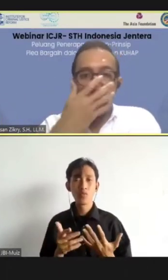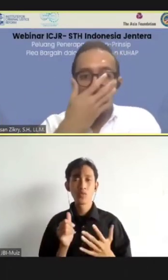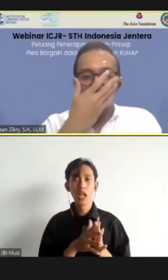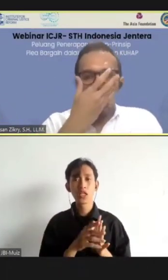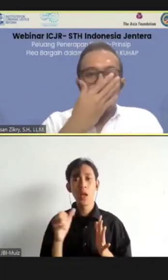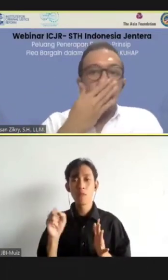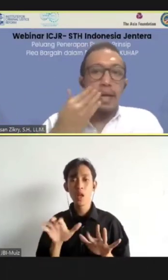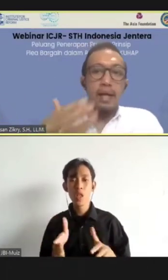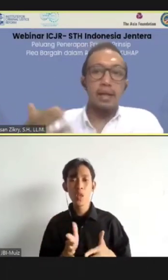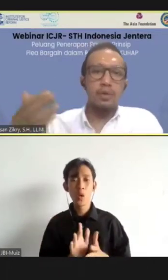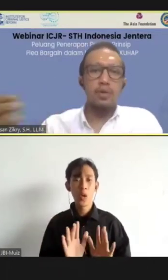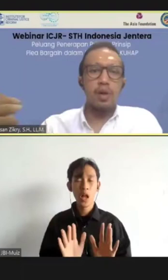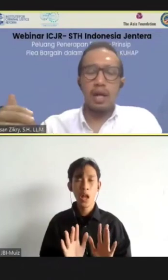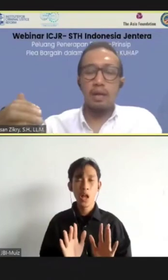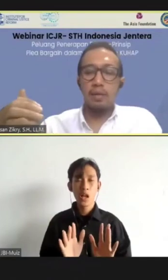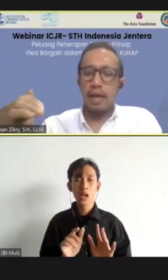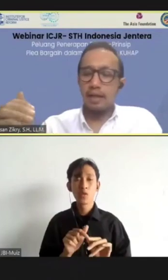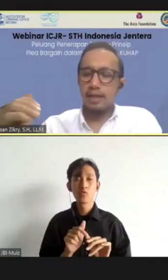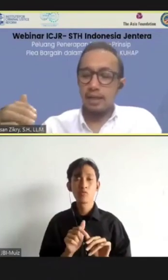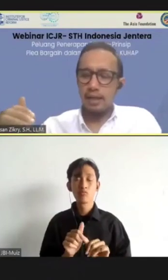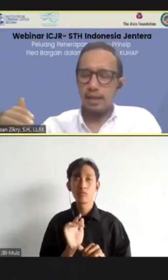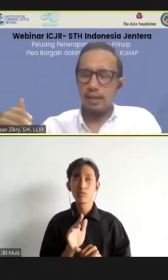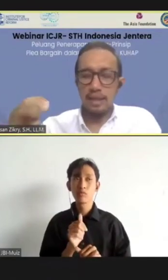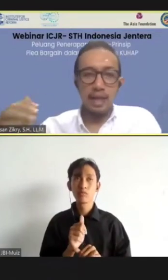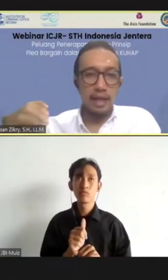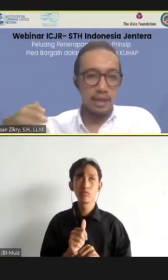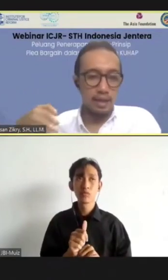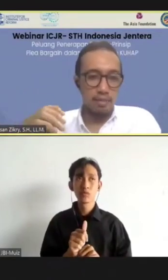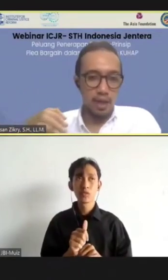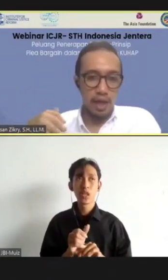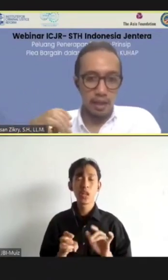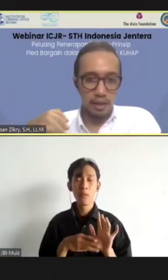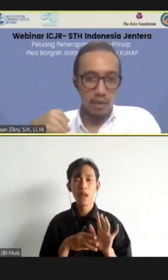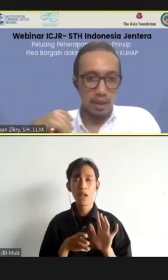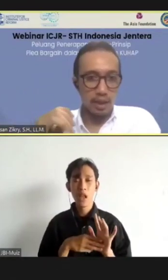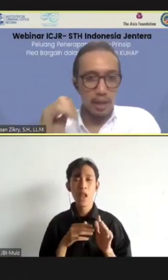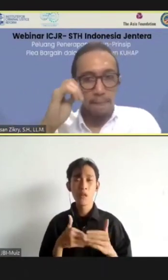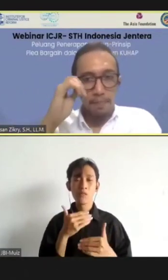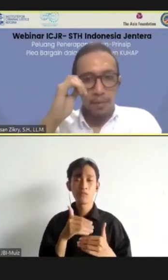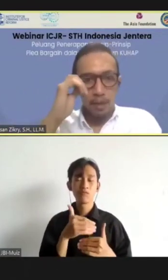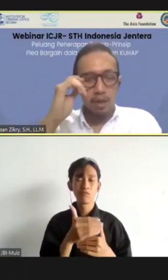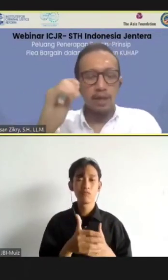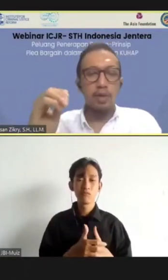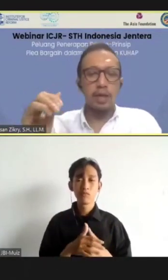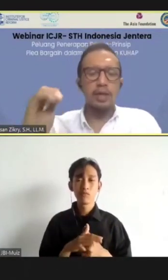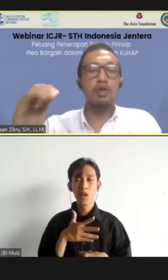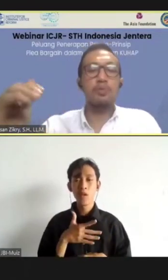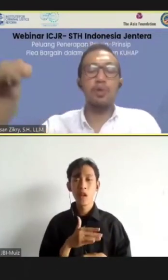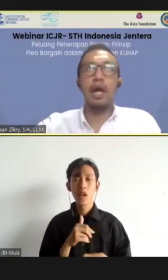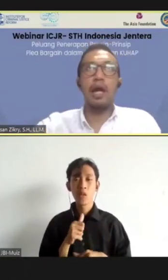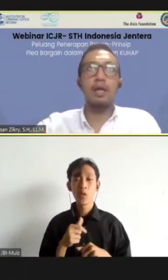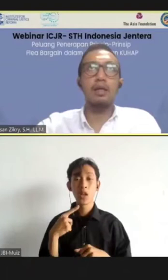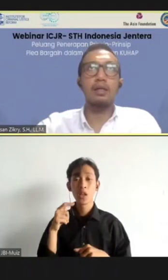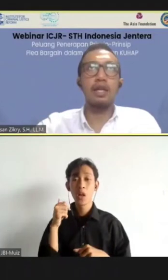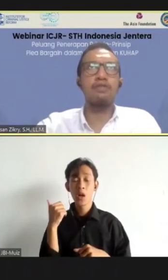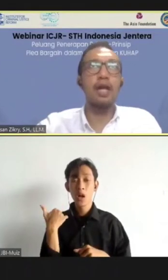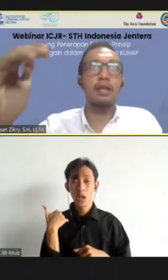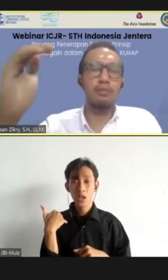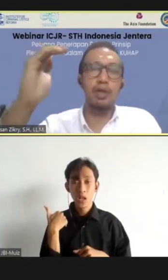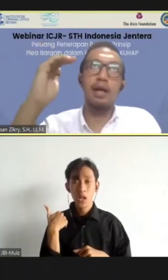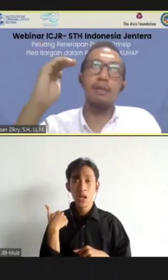lagi atau tidak, maka itu juga akan jadi masalah di kemudian hari kita khawatirkan. Kemudian juga kita harus punya